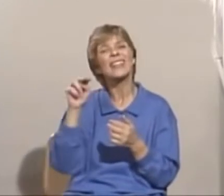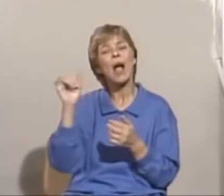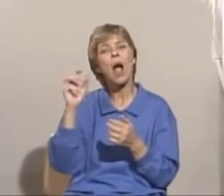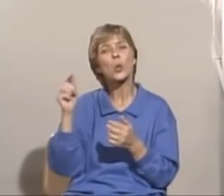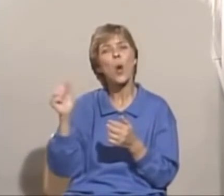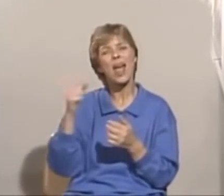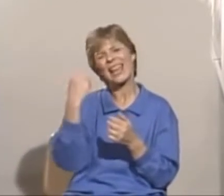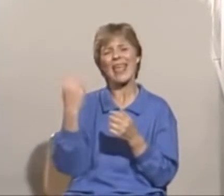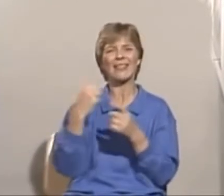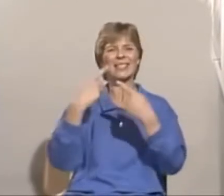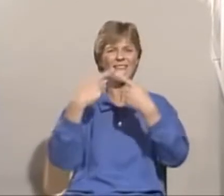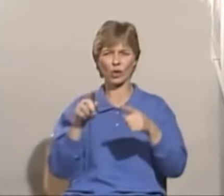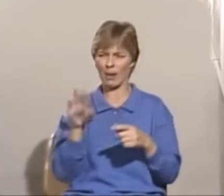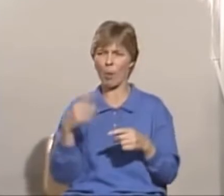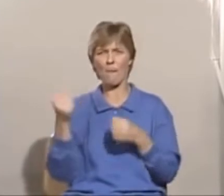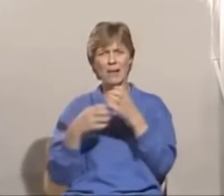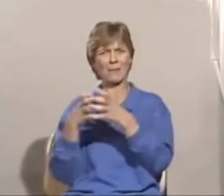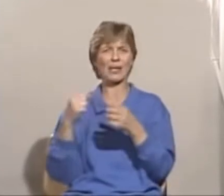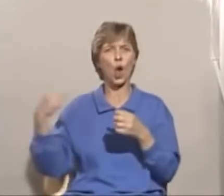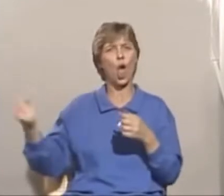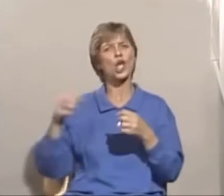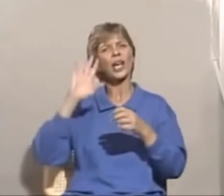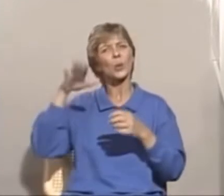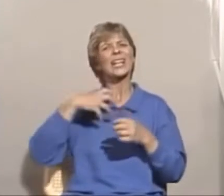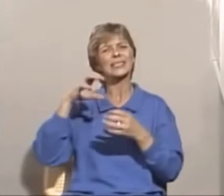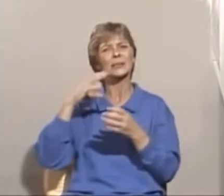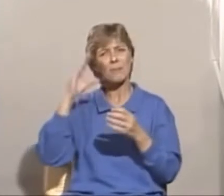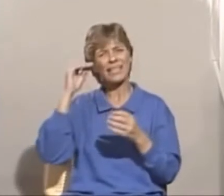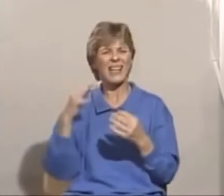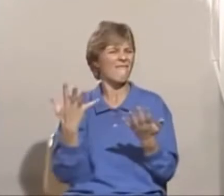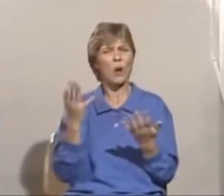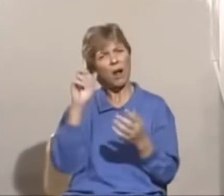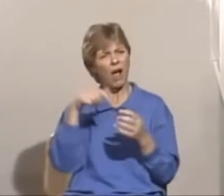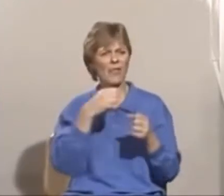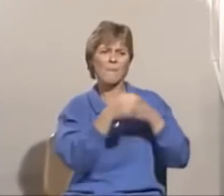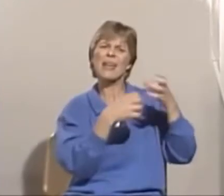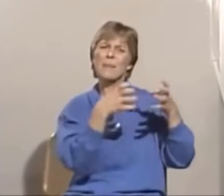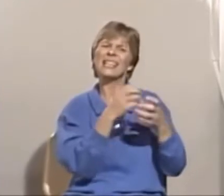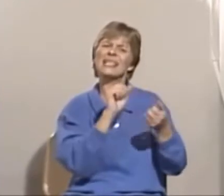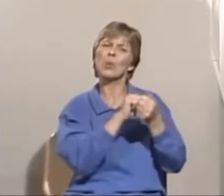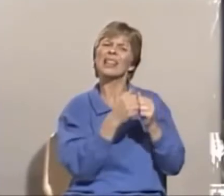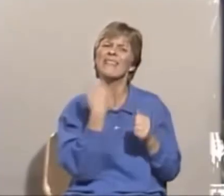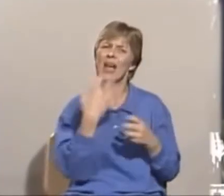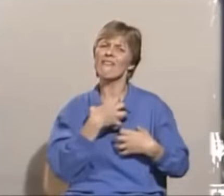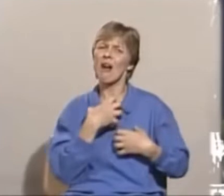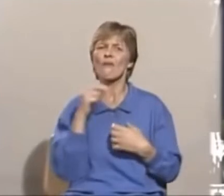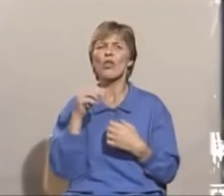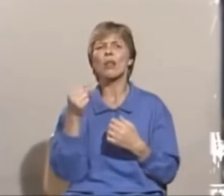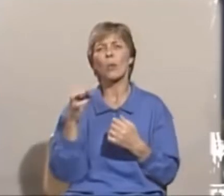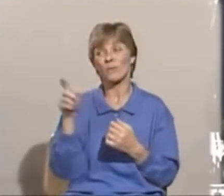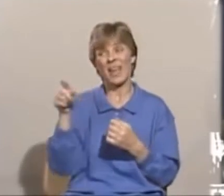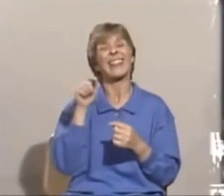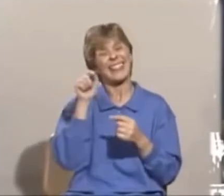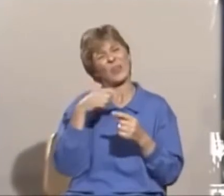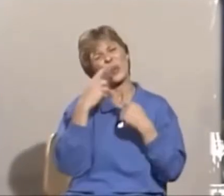er eneste forskjell, hvordan kan Arbeiderpartiets politikk da være en fare for NATO? Denne uttalelsen fra Strei